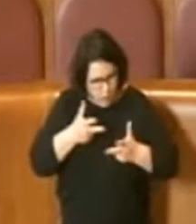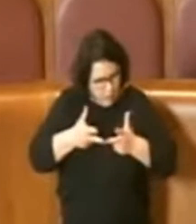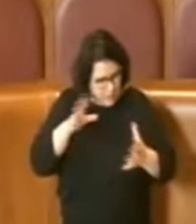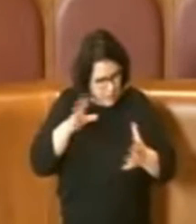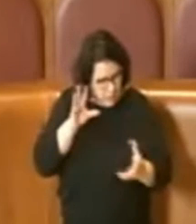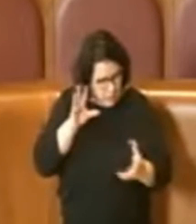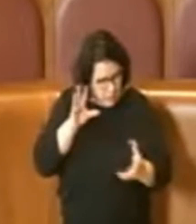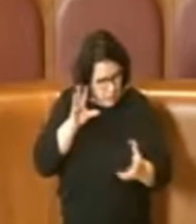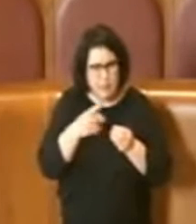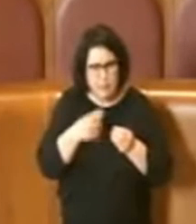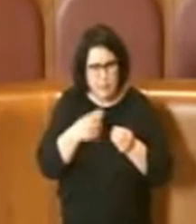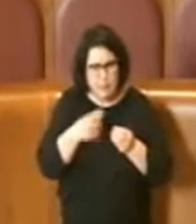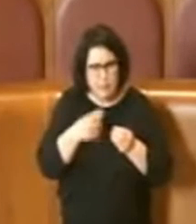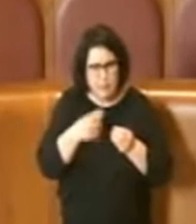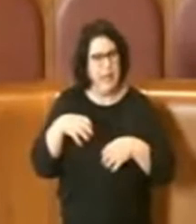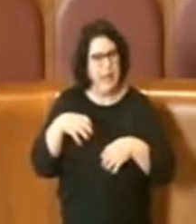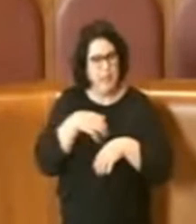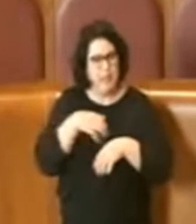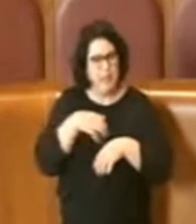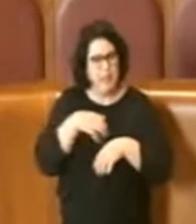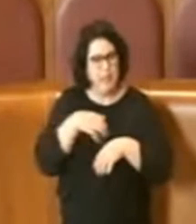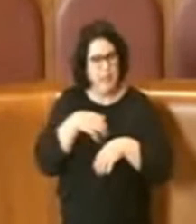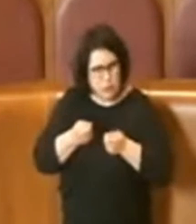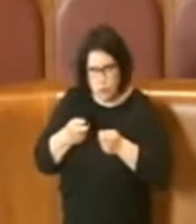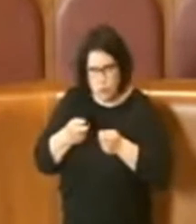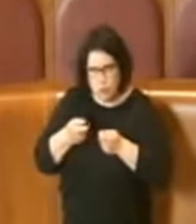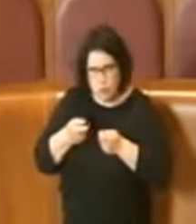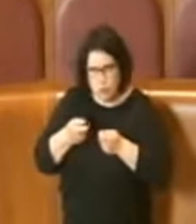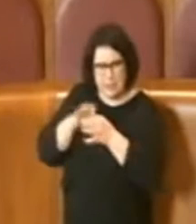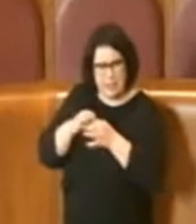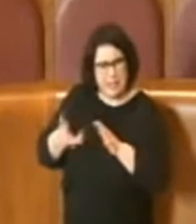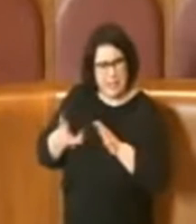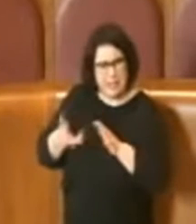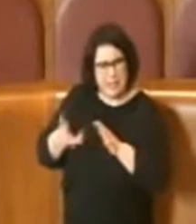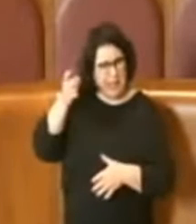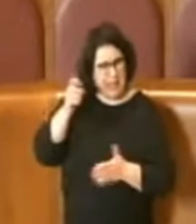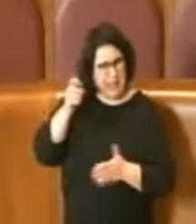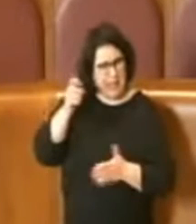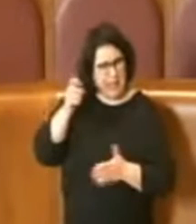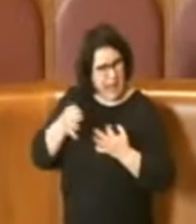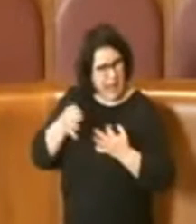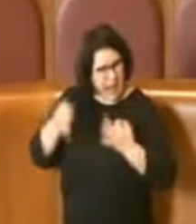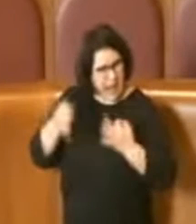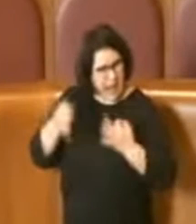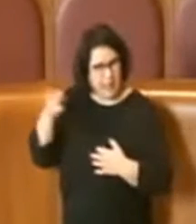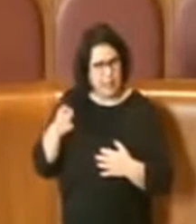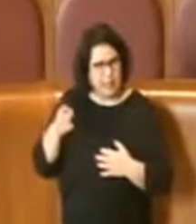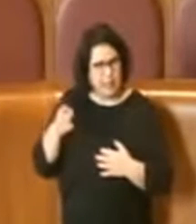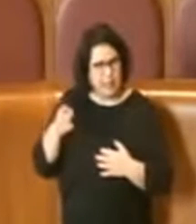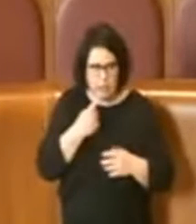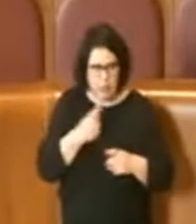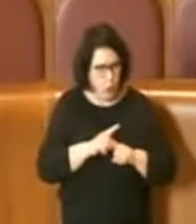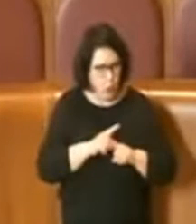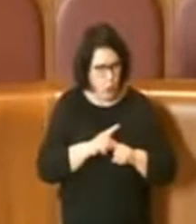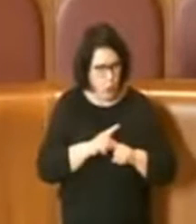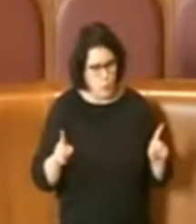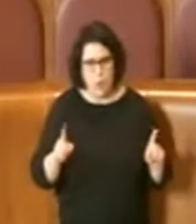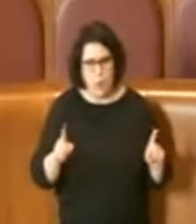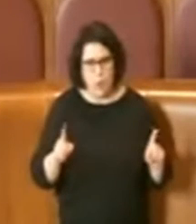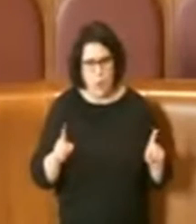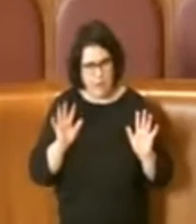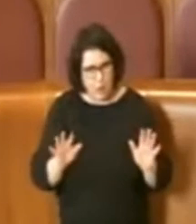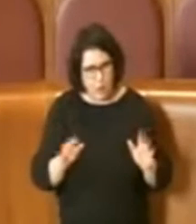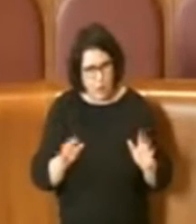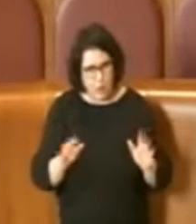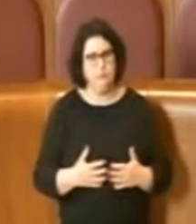'amministrazione, da parte del garante, nel merito nessuno è entrato. Quindi questo significa due cose. O quello che è stato detto